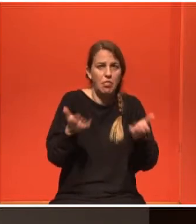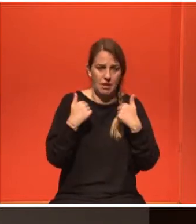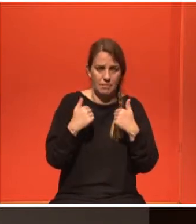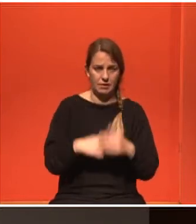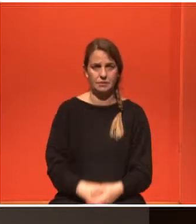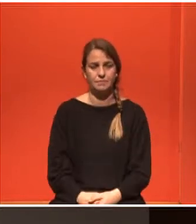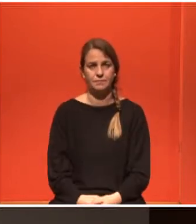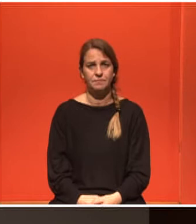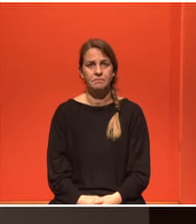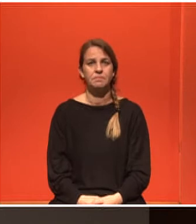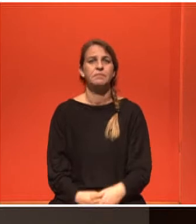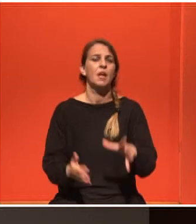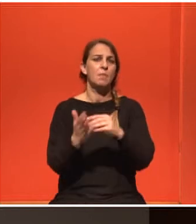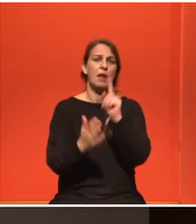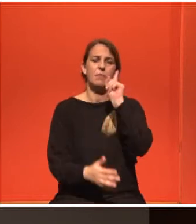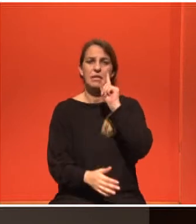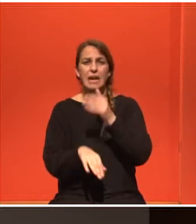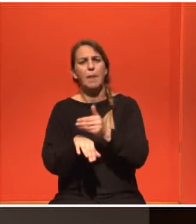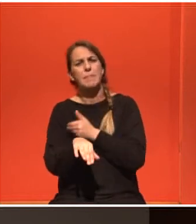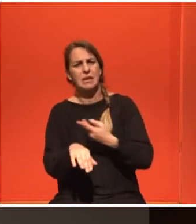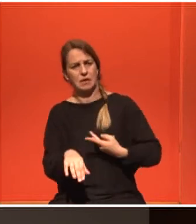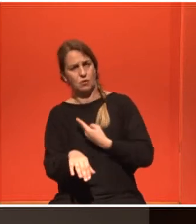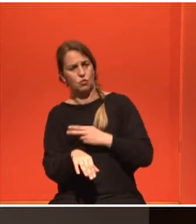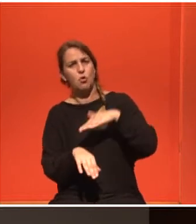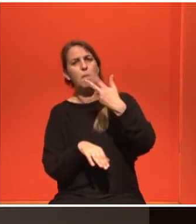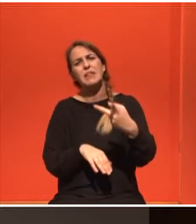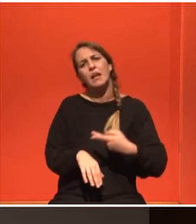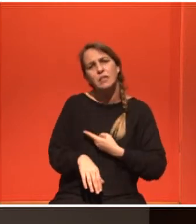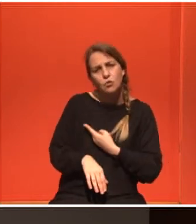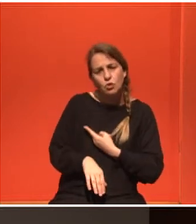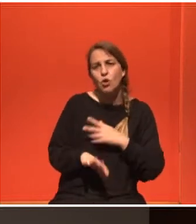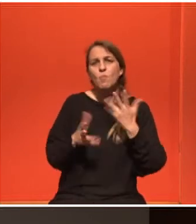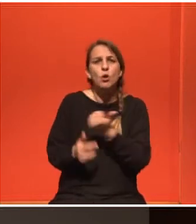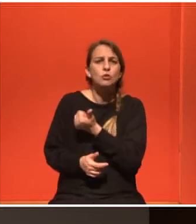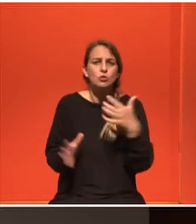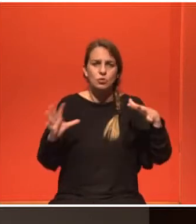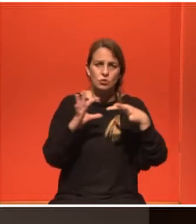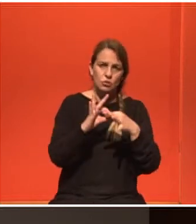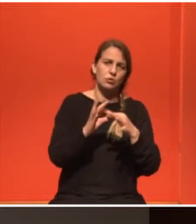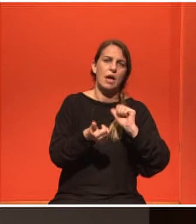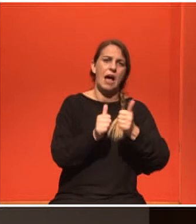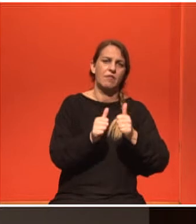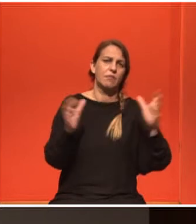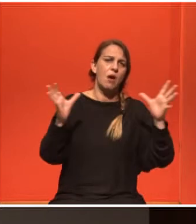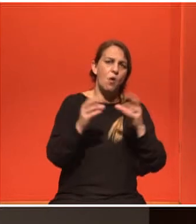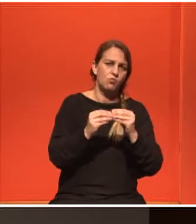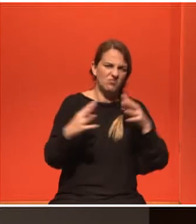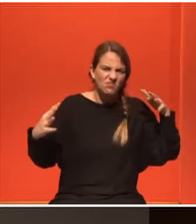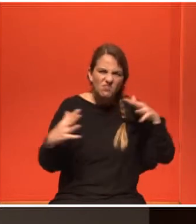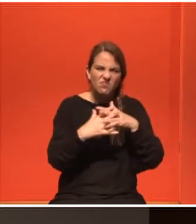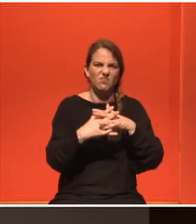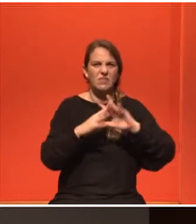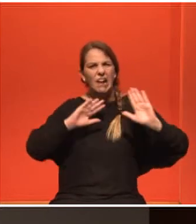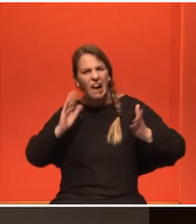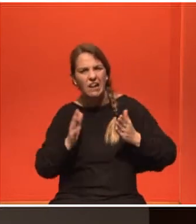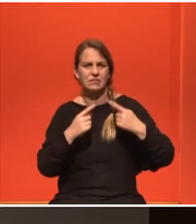σχέση δηλαδή είτε βρίσκεται πριν από μια επέμβαση είτε έχει γίνει η επέμβαση και θα πρέπει να συνεχίσει ώστε